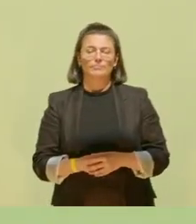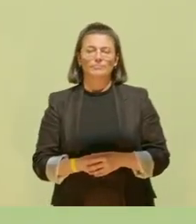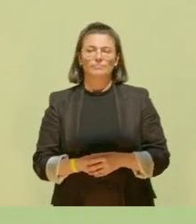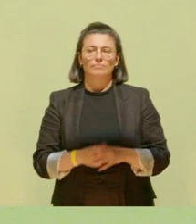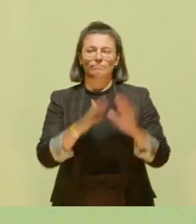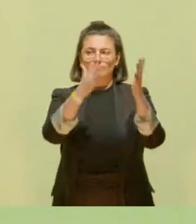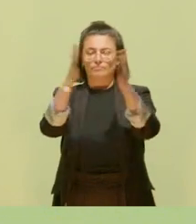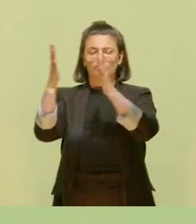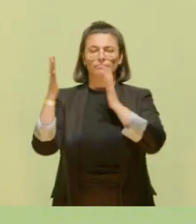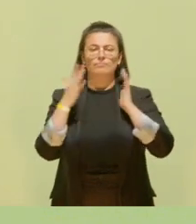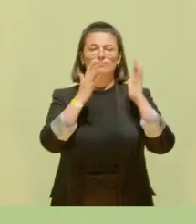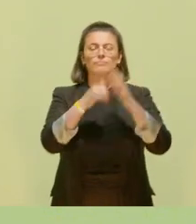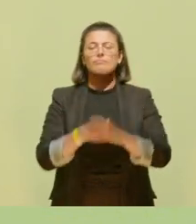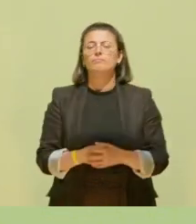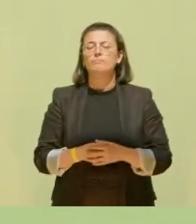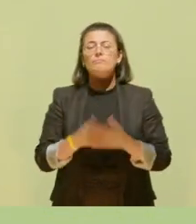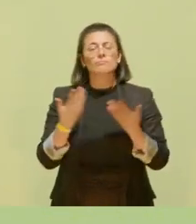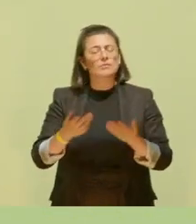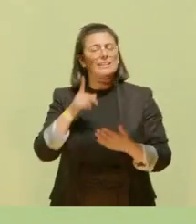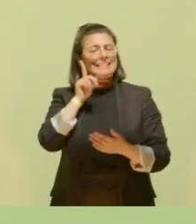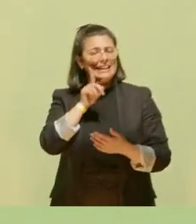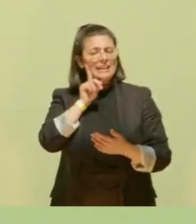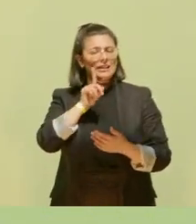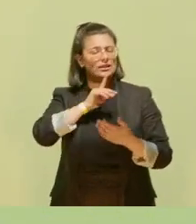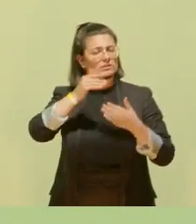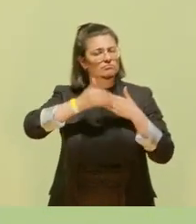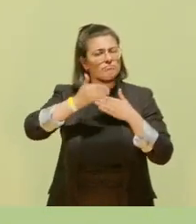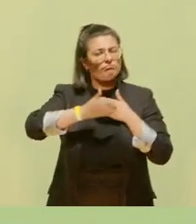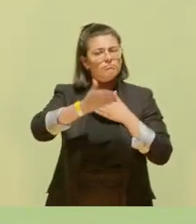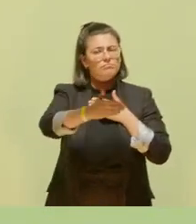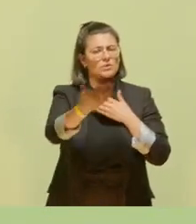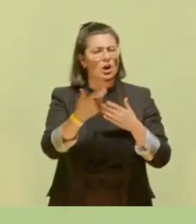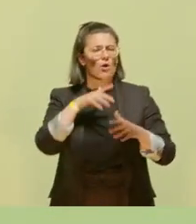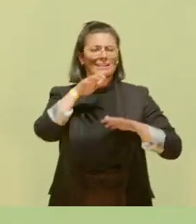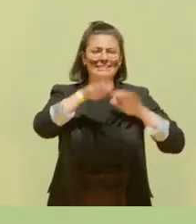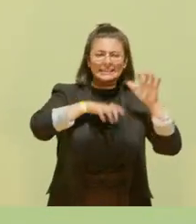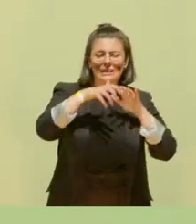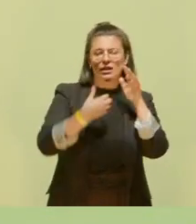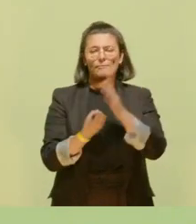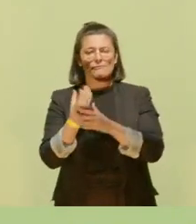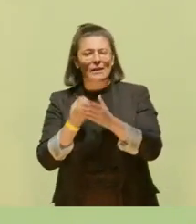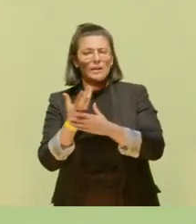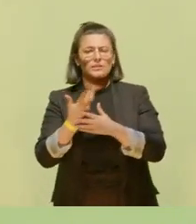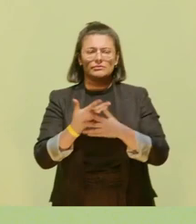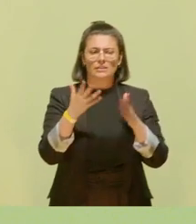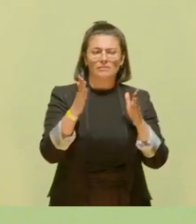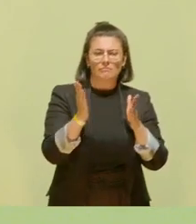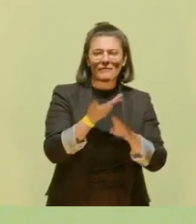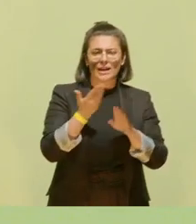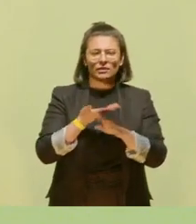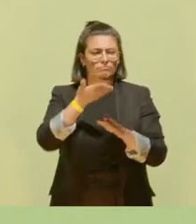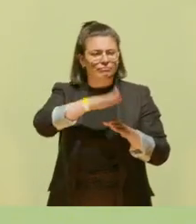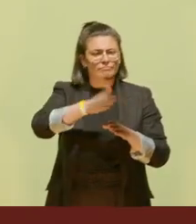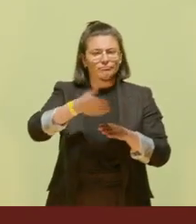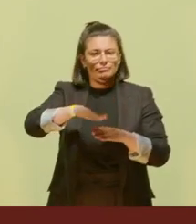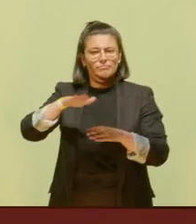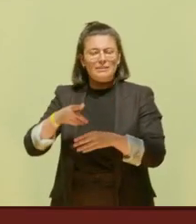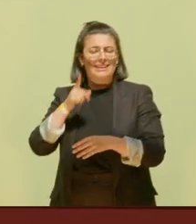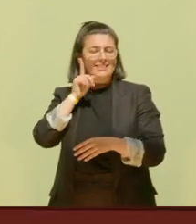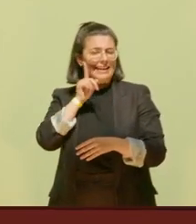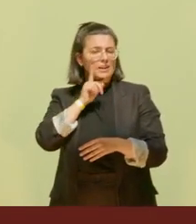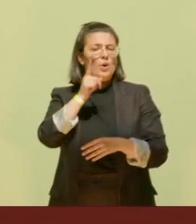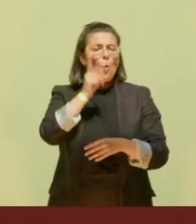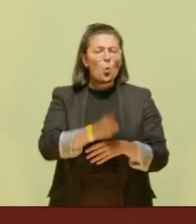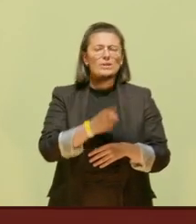Und wir verlieren jeden Tag wildlebende Tier- und Pflanzenarten. 150 Arten pro